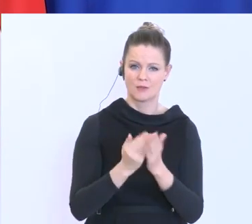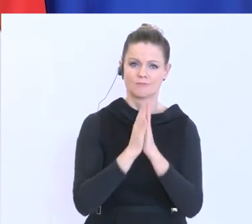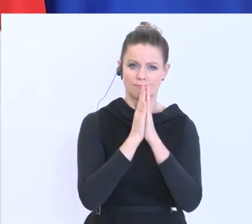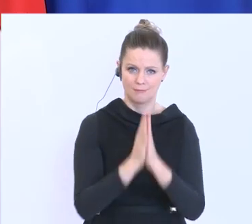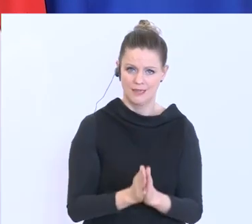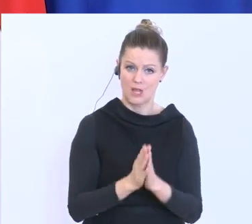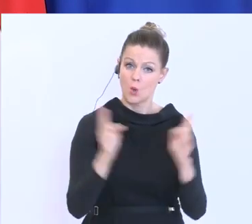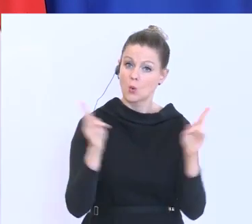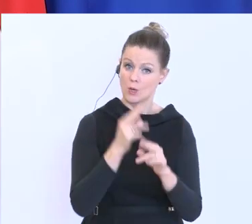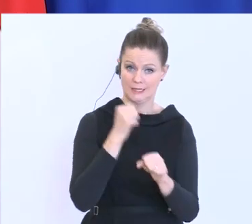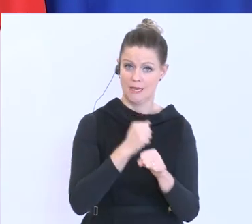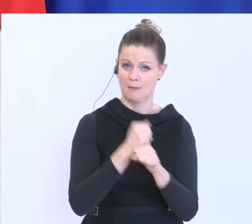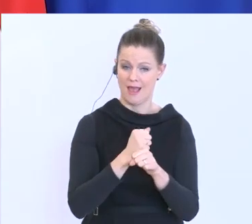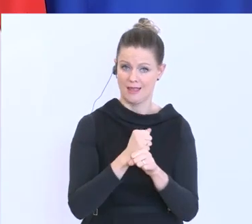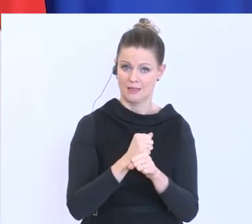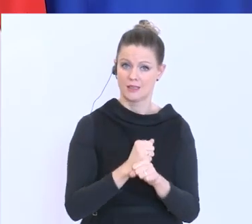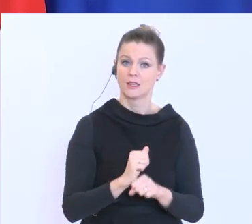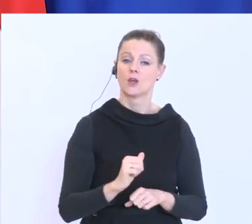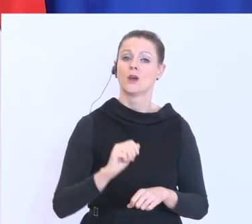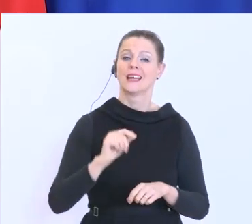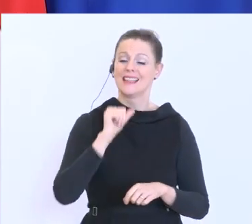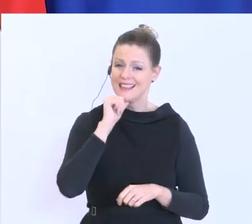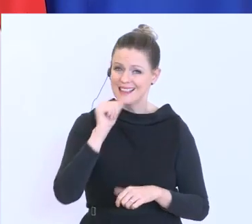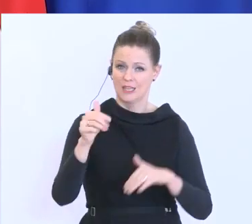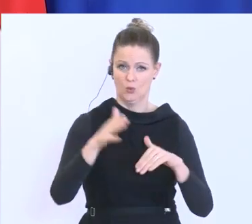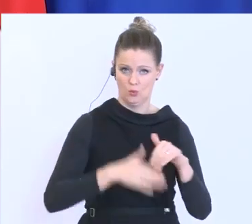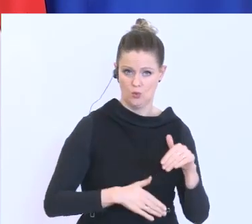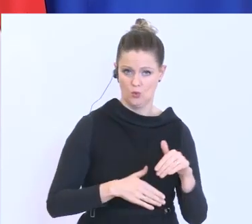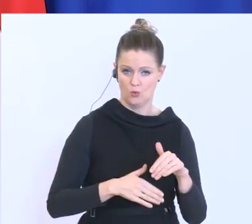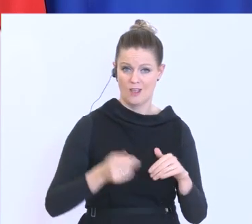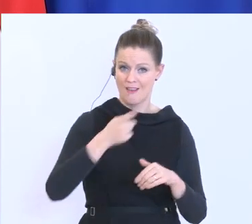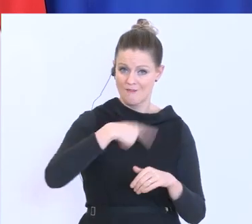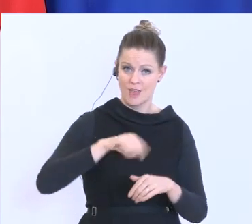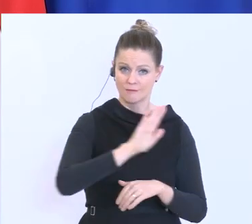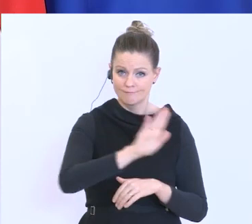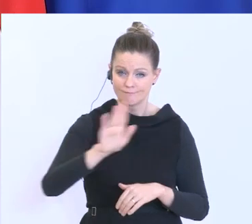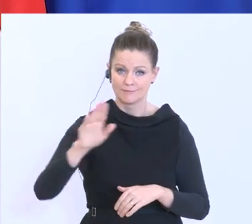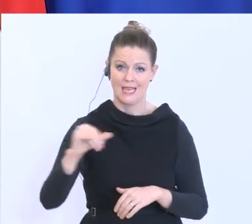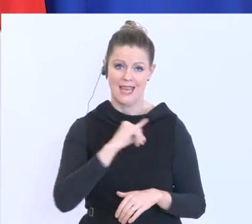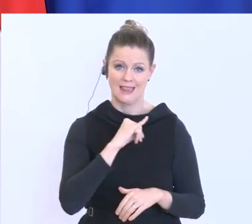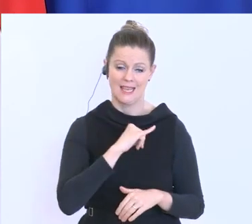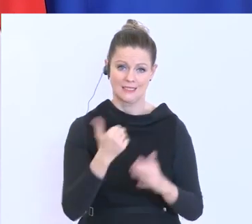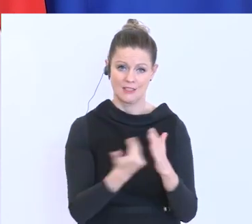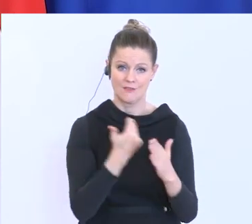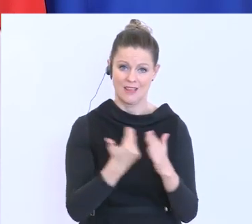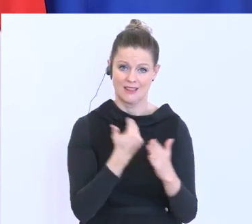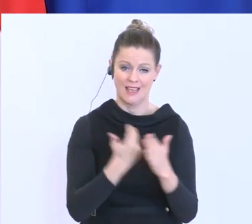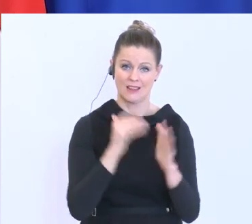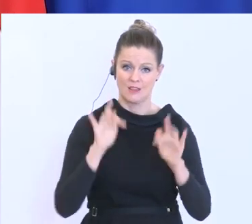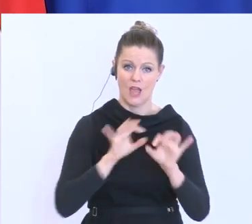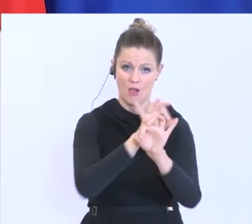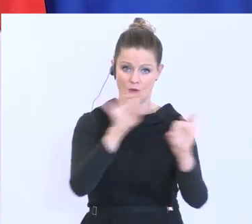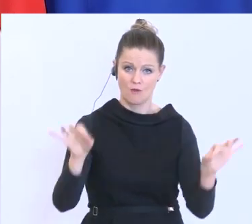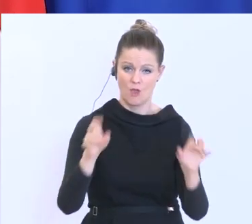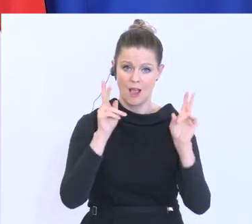Aufruf, Kurzarbeit vor Kündigung. Wir und ihre Interessensvertretungen stehen für alle Beratungen sehr